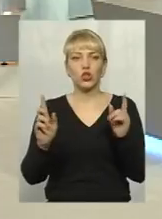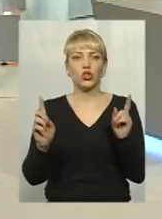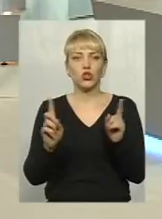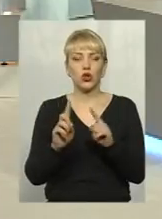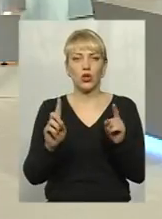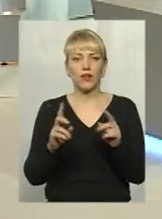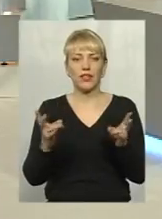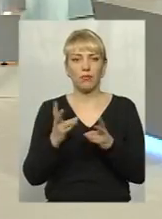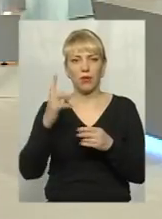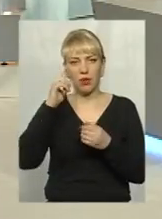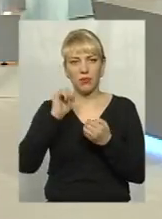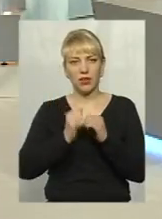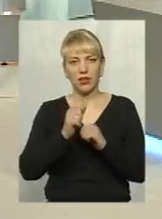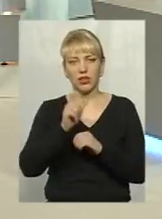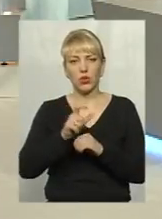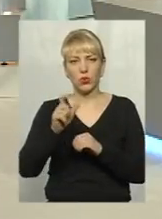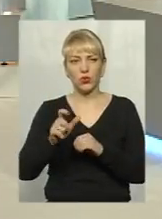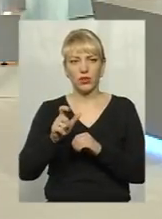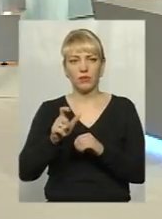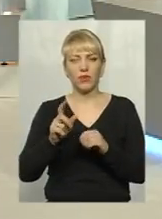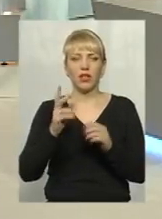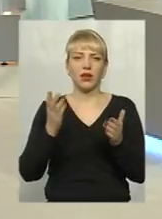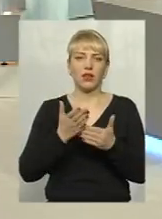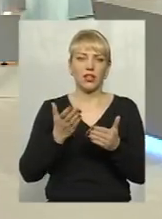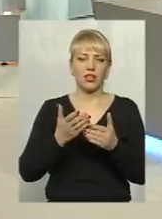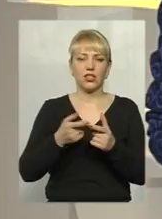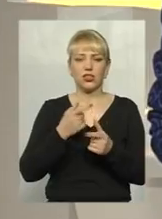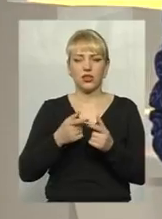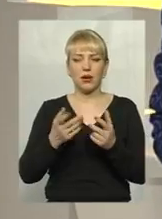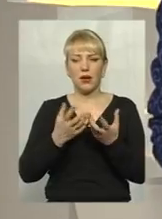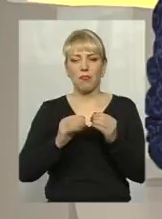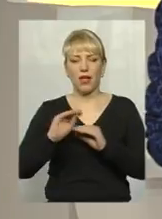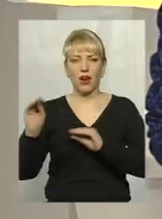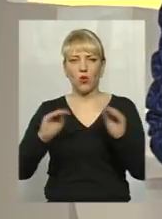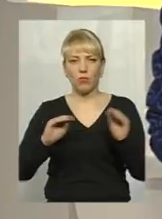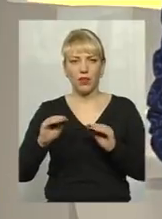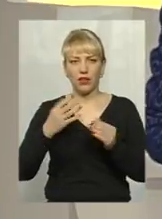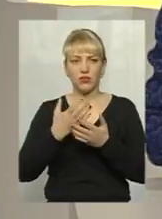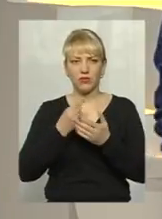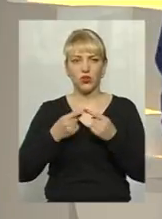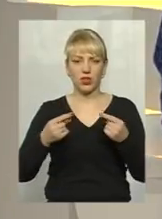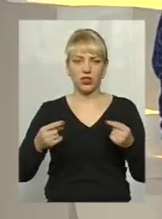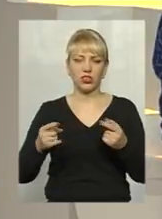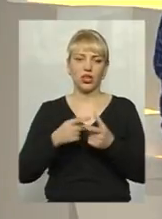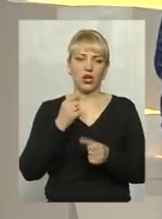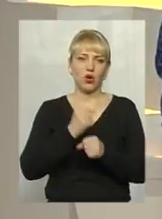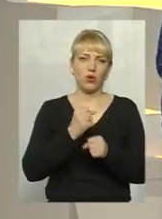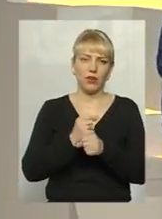варто пам'ятати людям, які чи то переобладнують свої мережі, роблять ремонти,